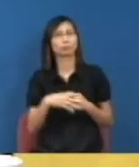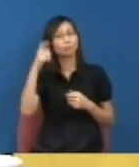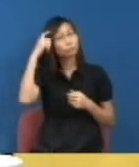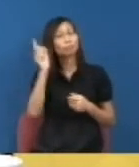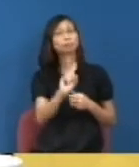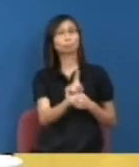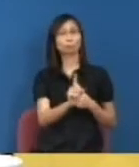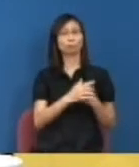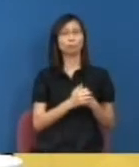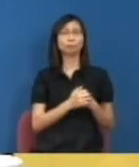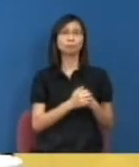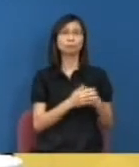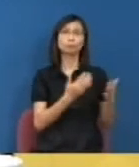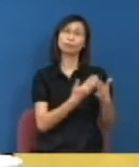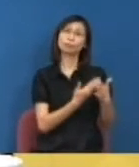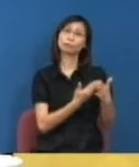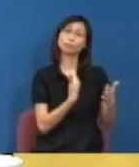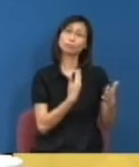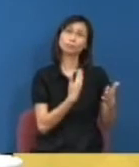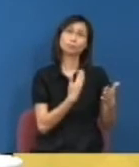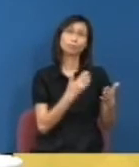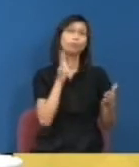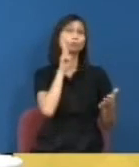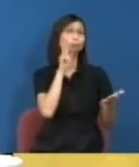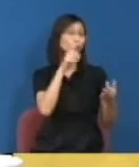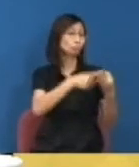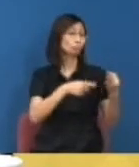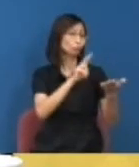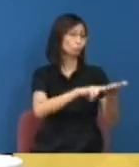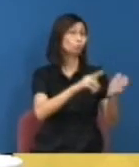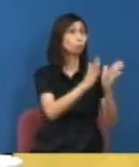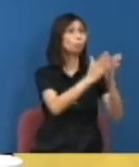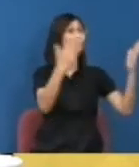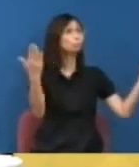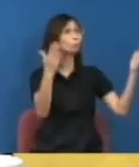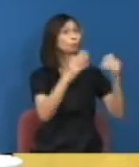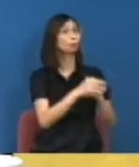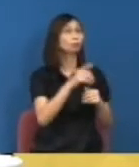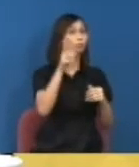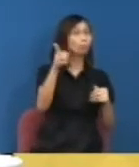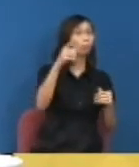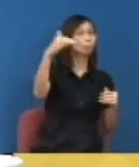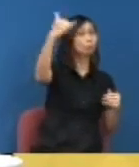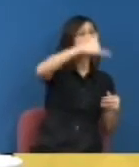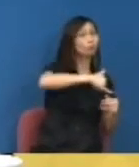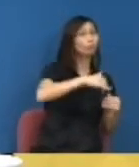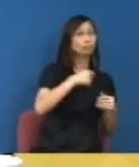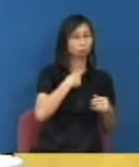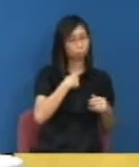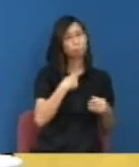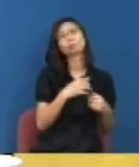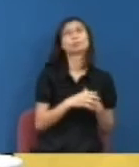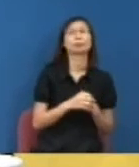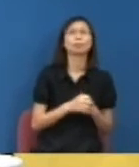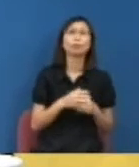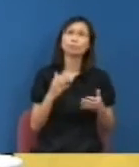因為之前的報道譬如信部有提過3月就已經知道李克強會來但是前兩、八月我想19、20